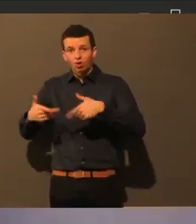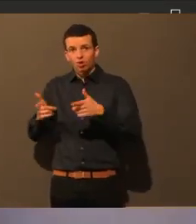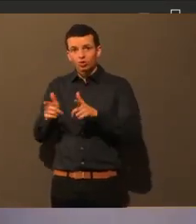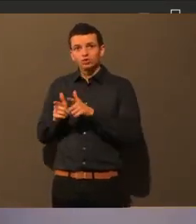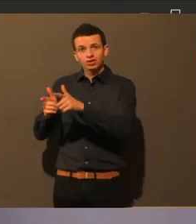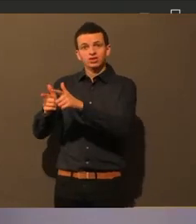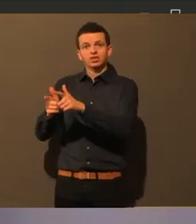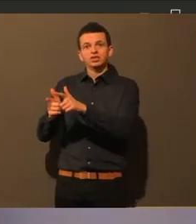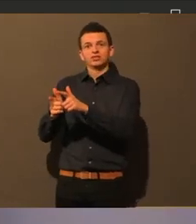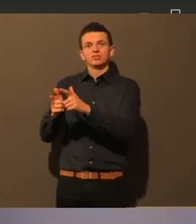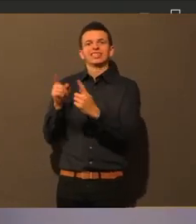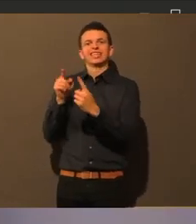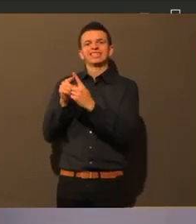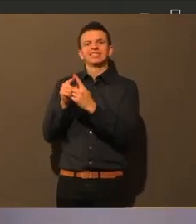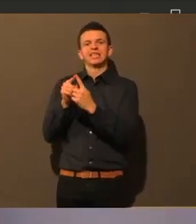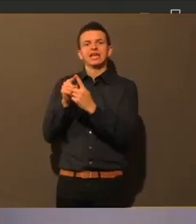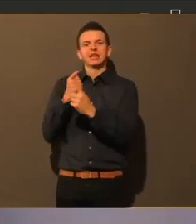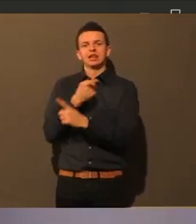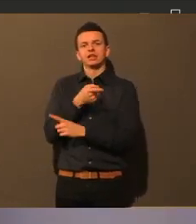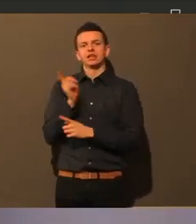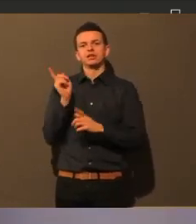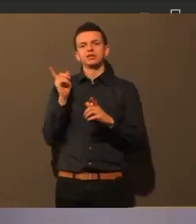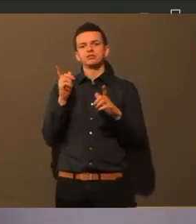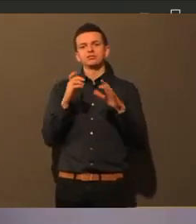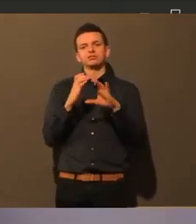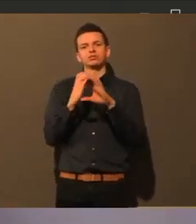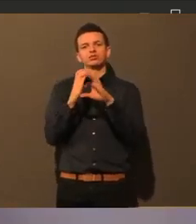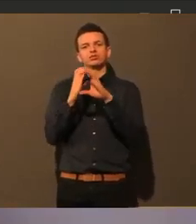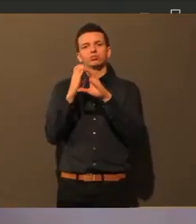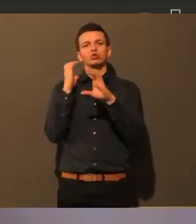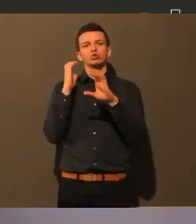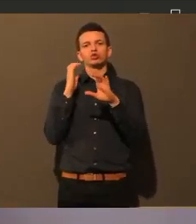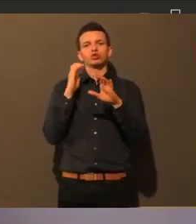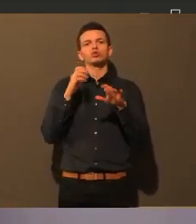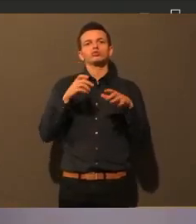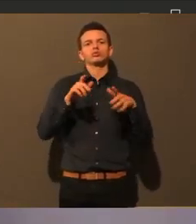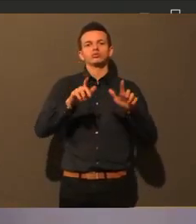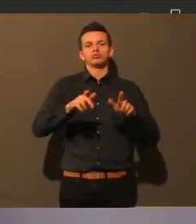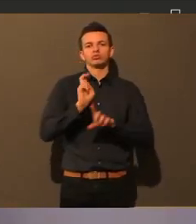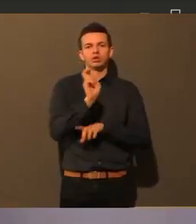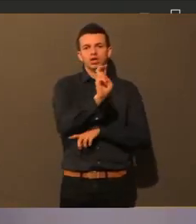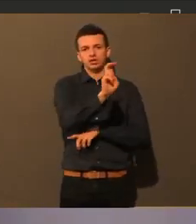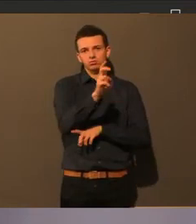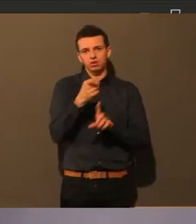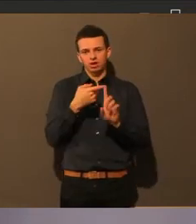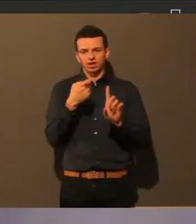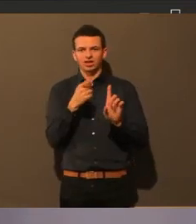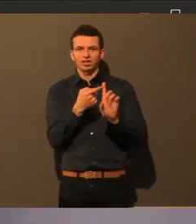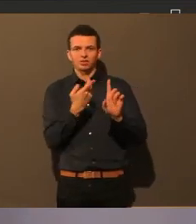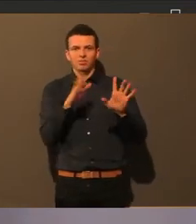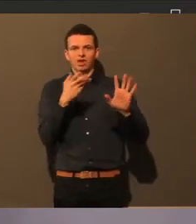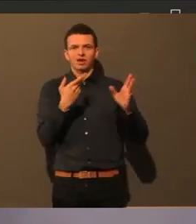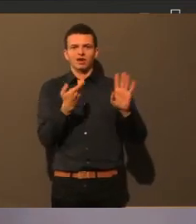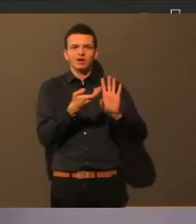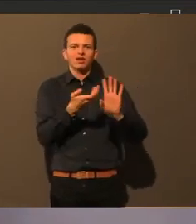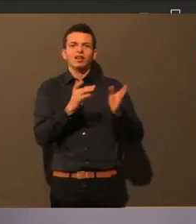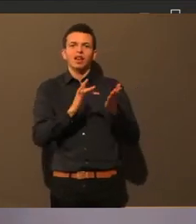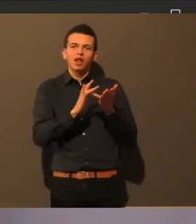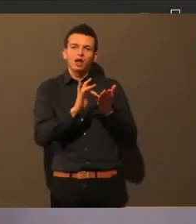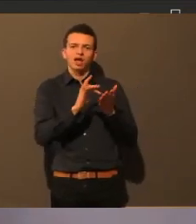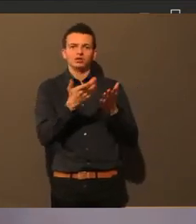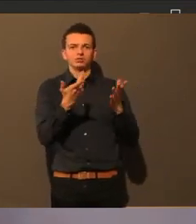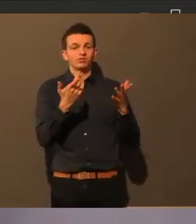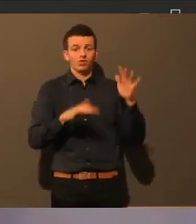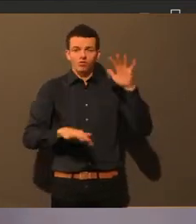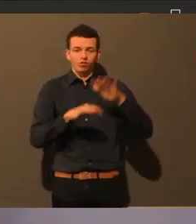Fußgängerzone öffnen könnte für Radfahrer, dass vielleicht die Leute ein bisschen mehr animiert sind, weniger mit den öffentlichen